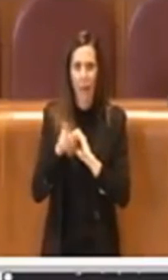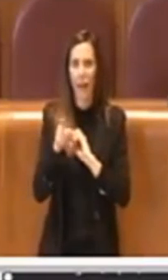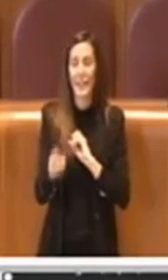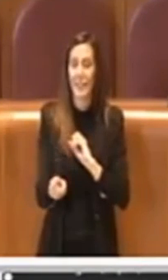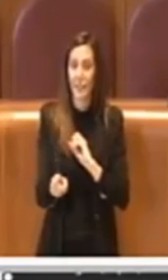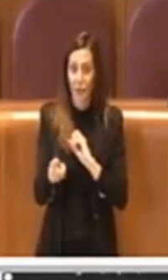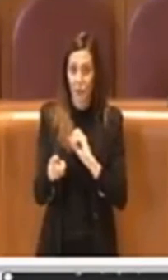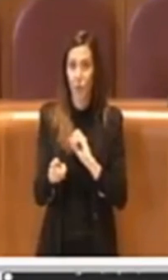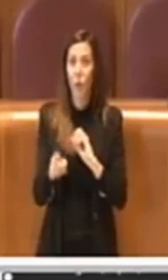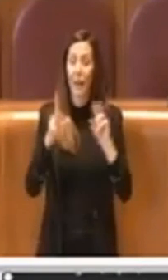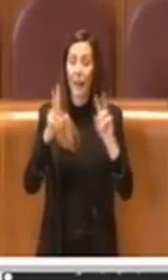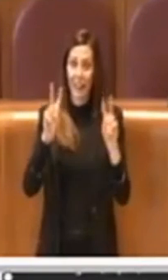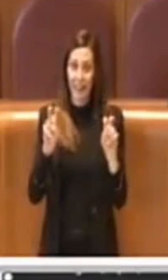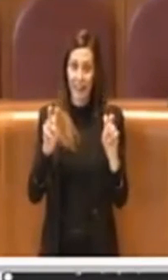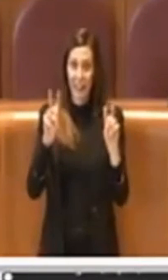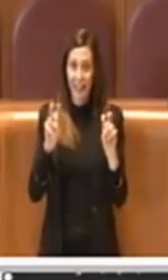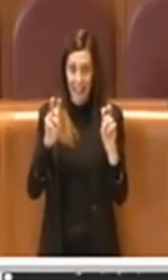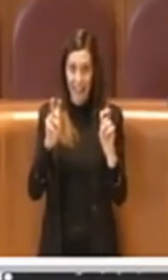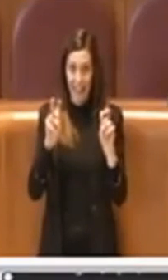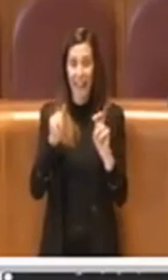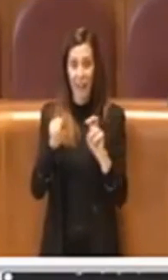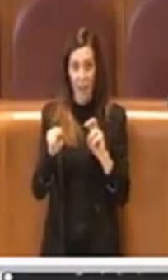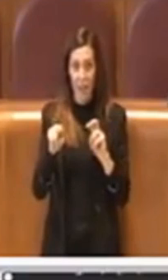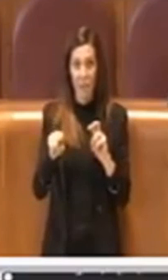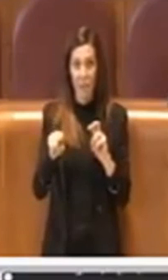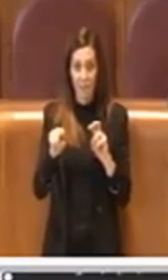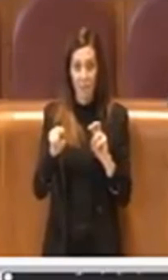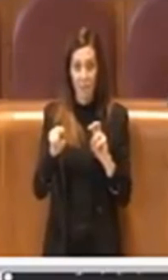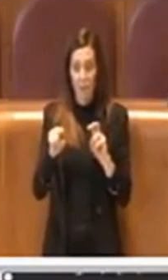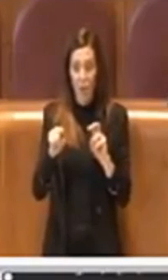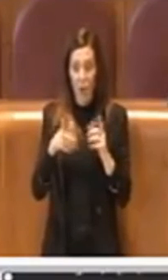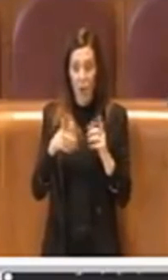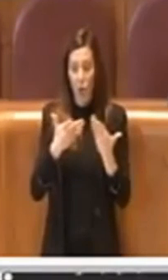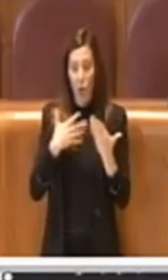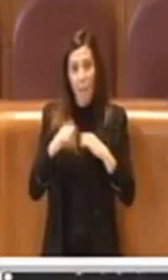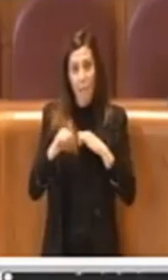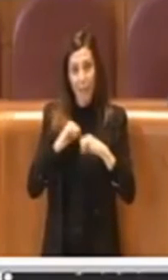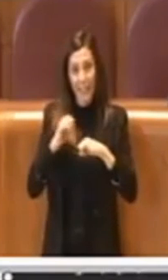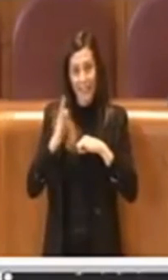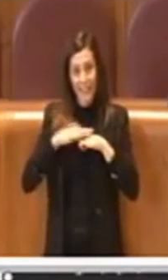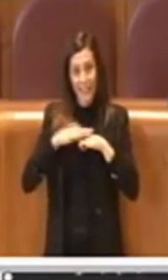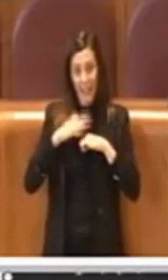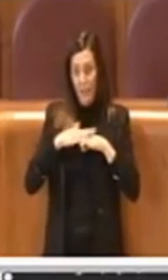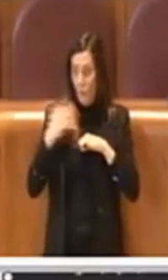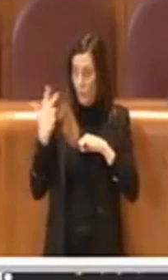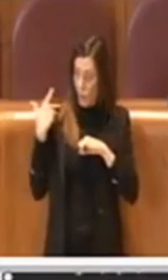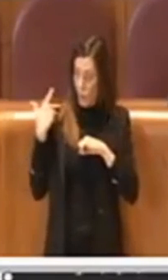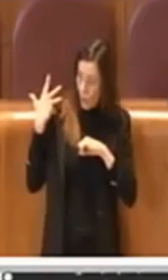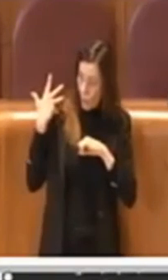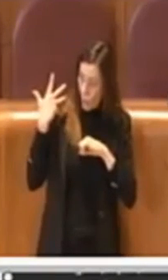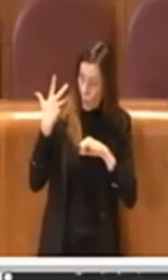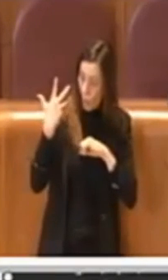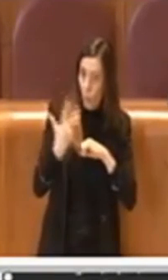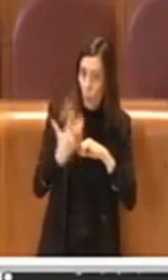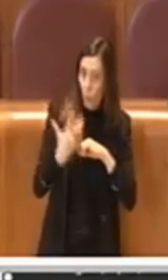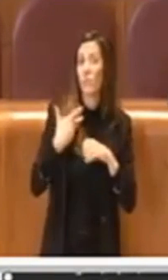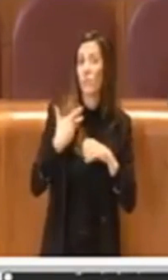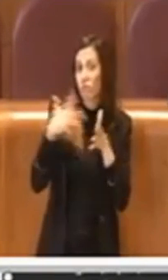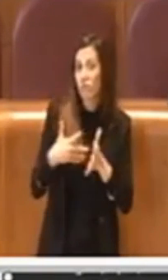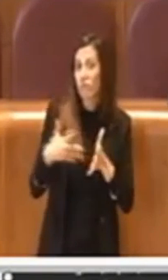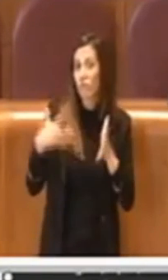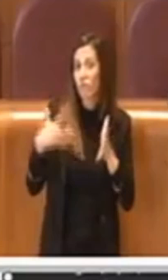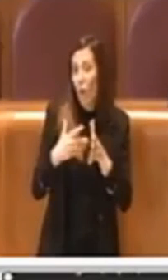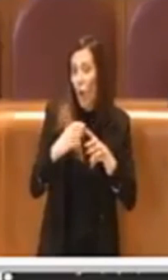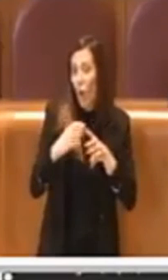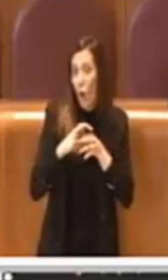un tema su cui durante questa consigliatura noi abbiamo avuto delle difficoltà enormi.